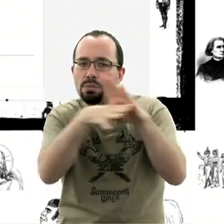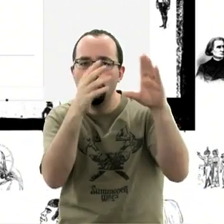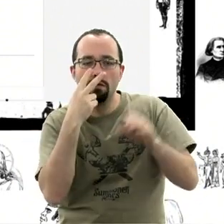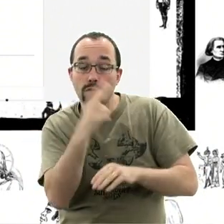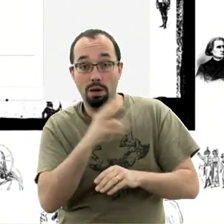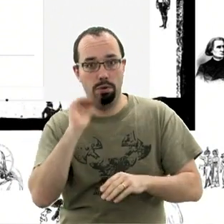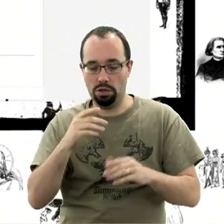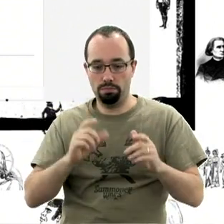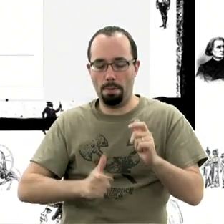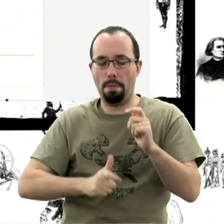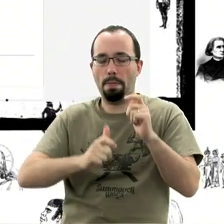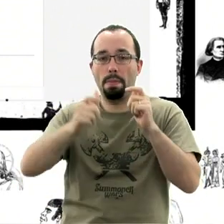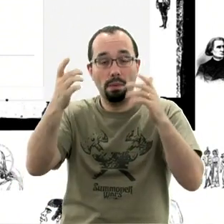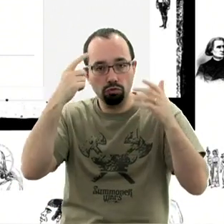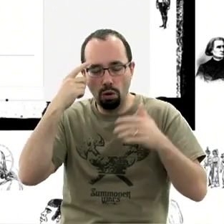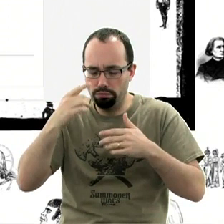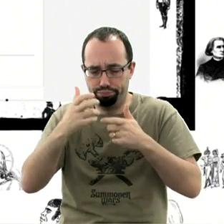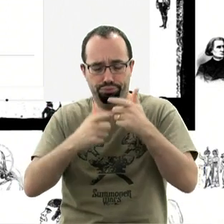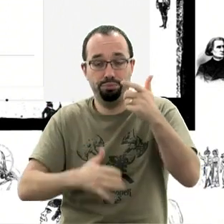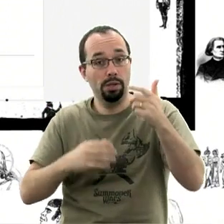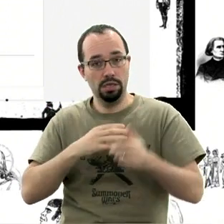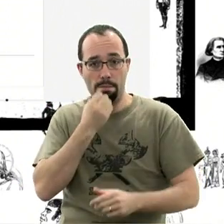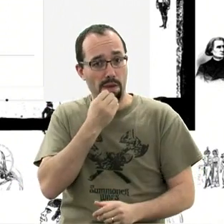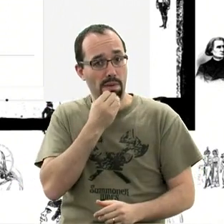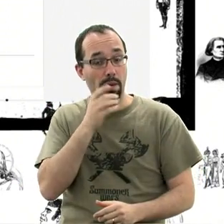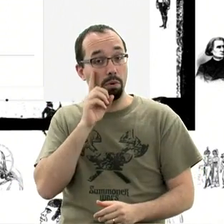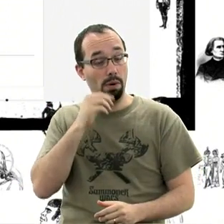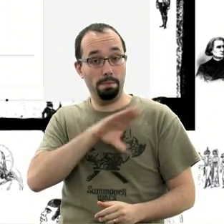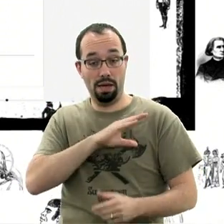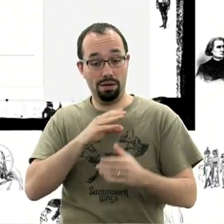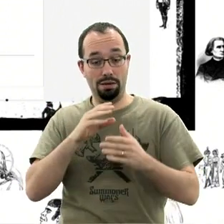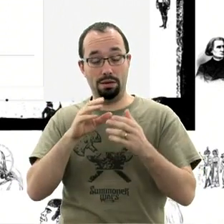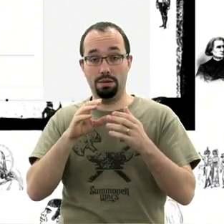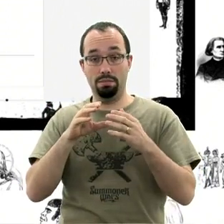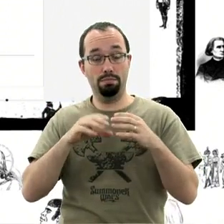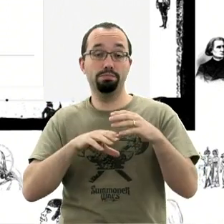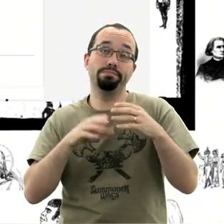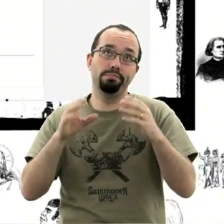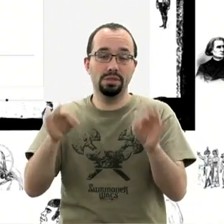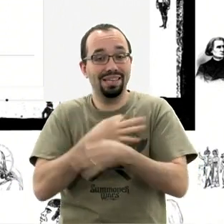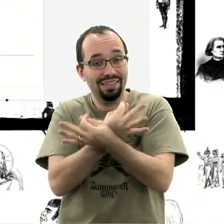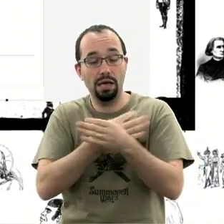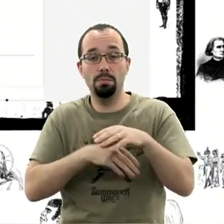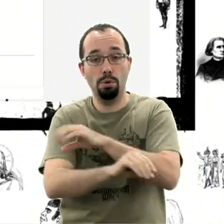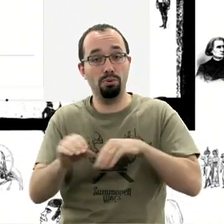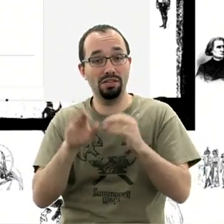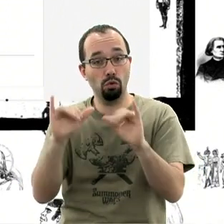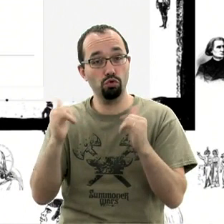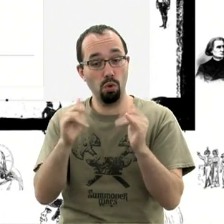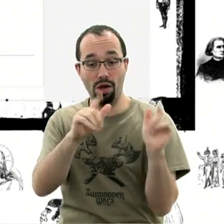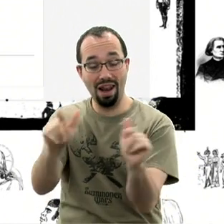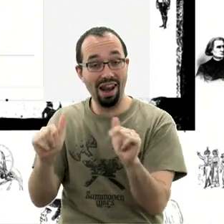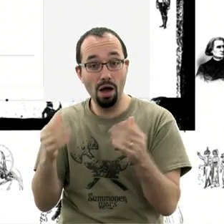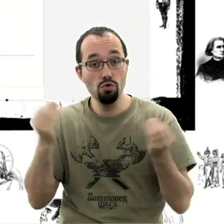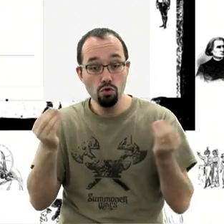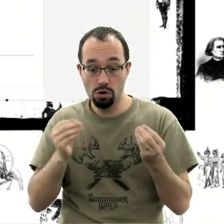on dit. En tout cas, c'est très, très bien de faire ça directement sur Tric Crac parce que la population de joueurs et de gens qui découvrent qu'ils sont joueurs est sur Tric Crac. Donc, autant en profiter. pouvez